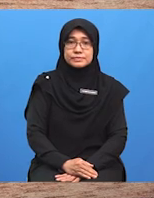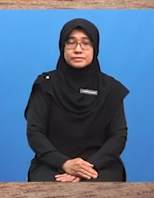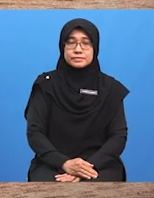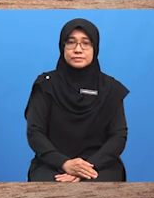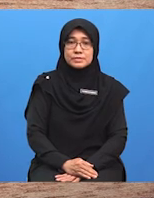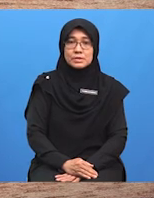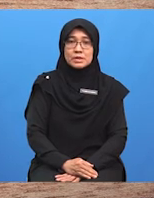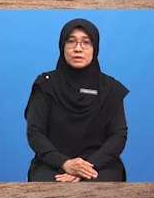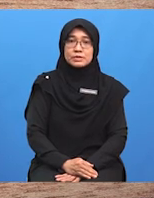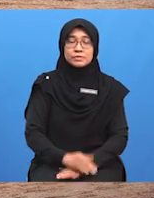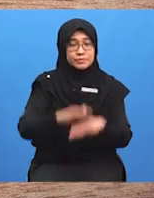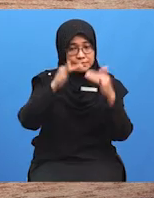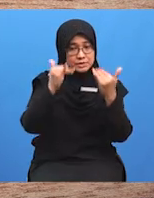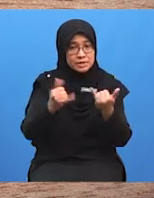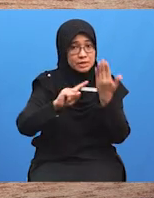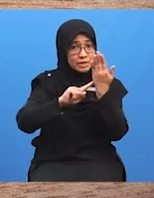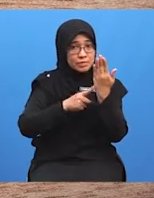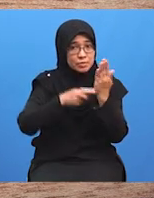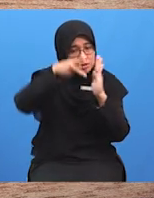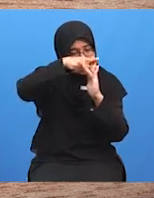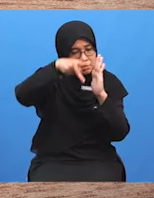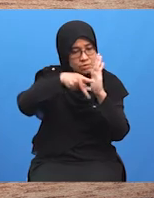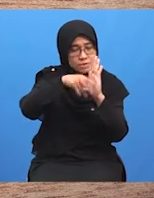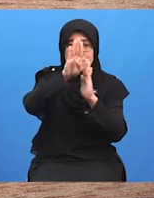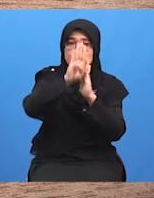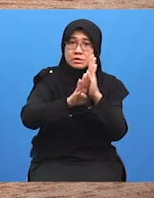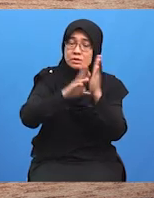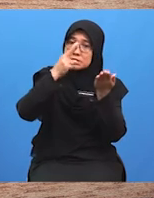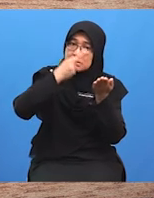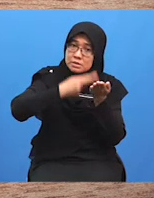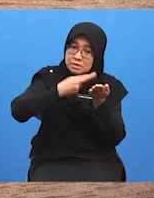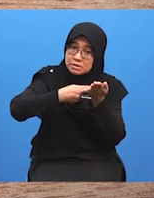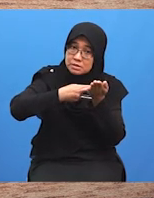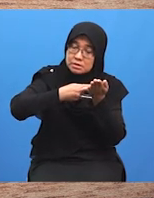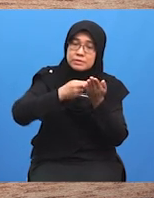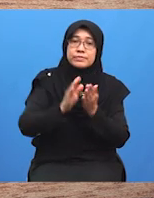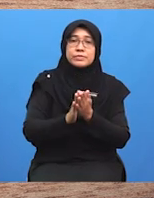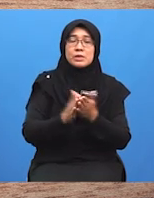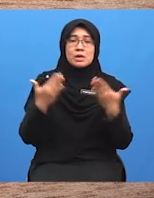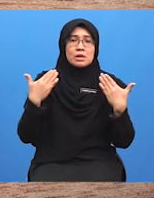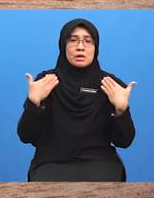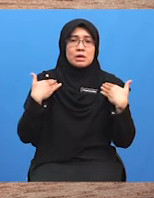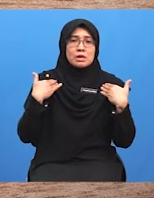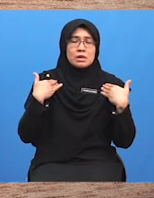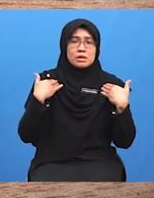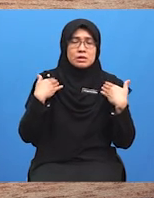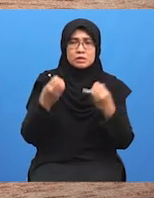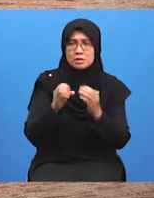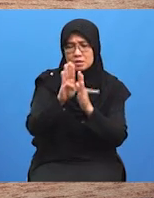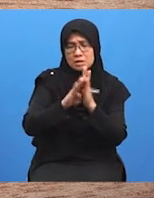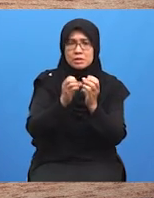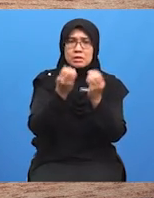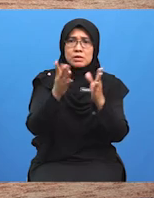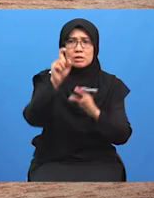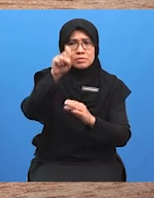Baiklah, kita mulakan dengan prinsip-prinsip berunding Terdapat beberapa prinsip yang perlu